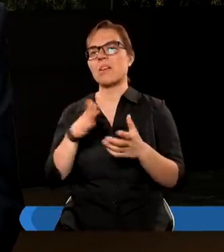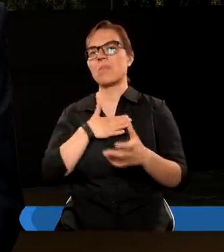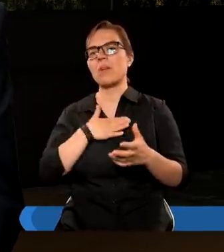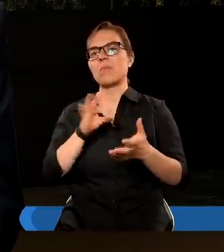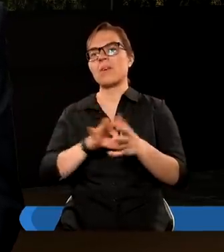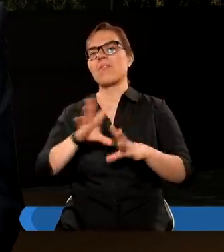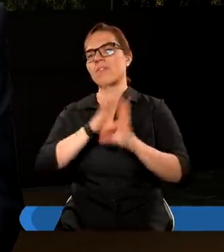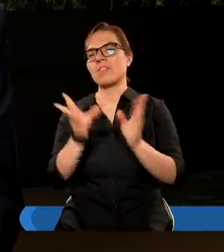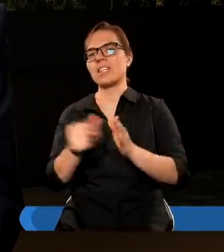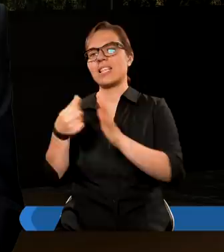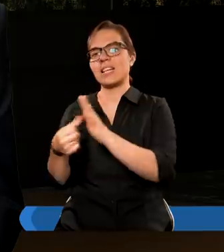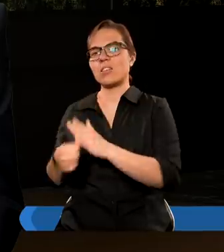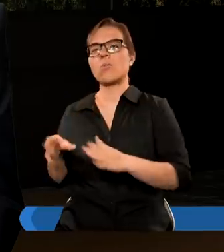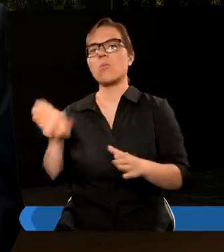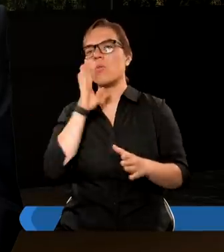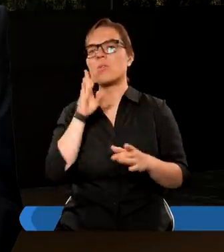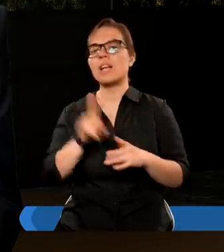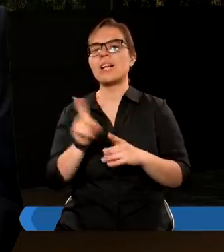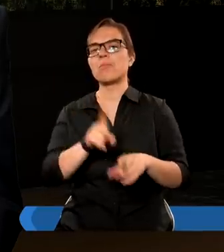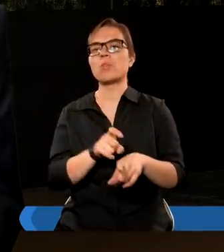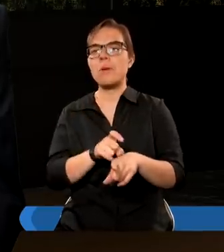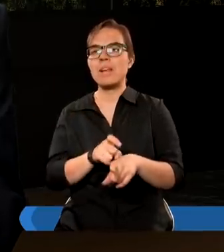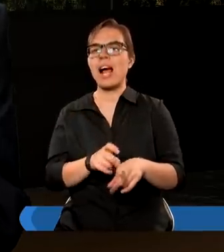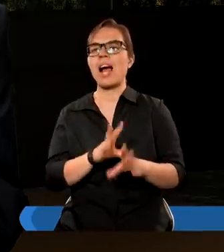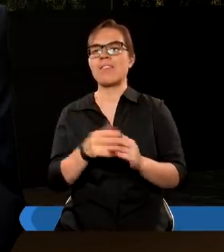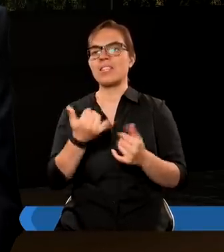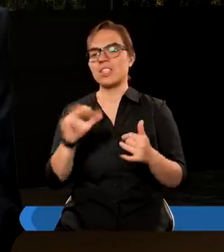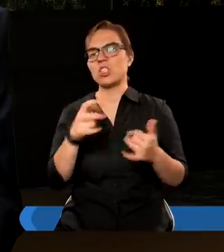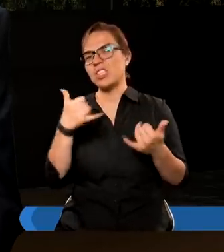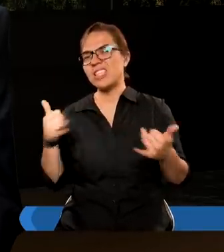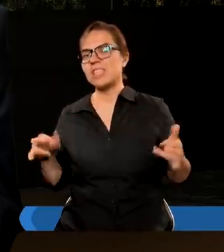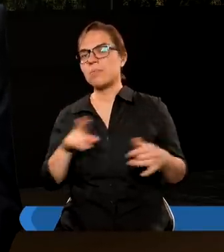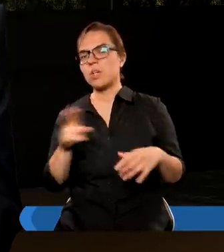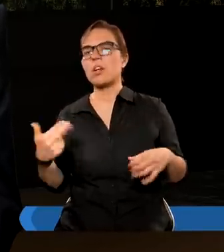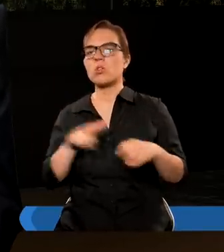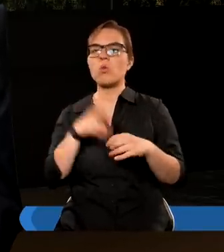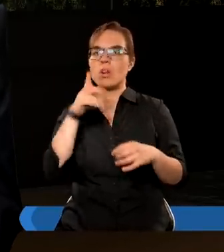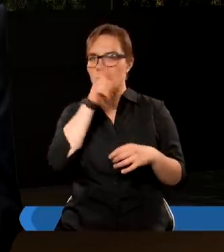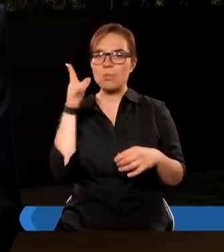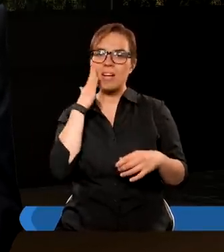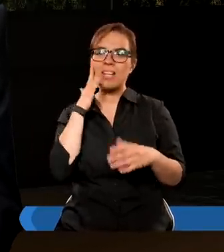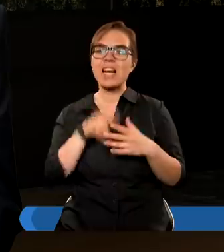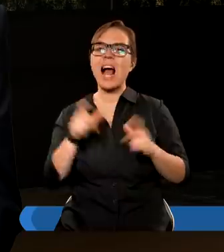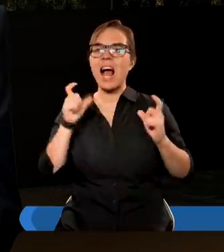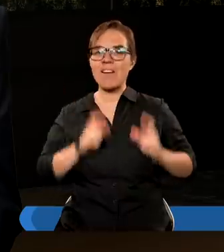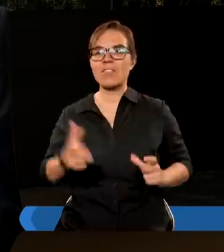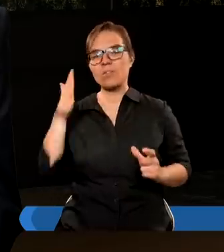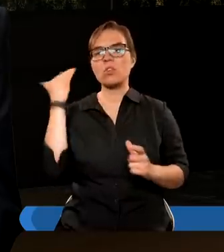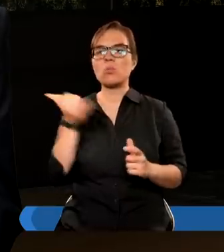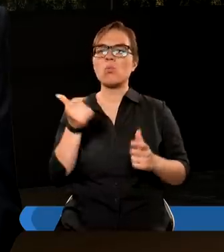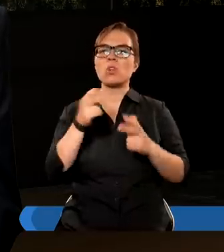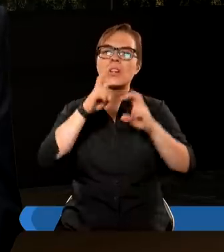mielibyśmy wszystkie chyba zgniły, podobnie z ziemniakami. Ci, którzy mieszkają na wsi wiedzą, że czasem muszą